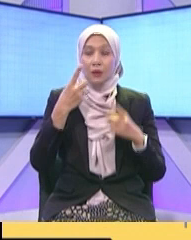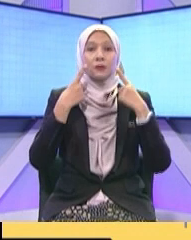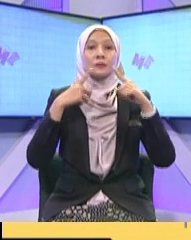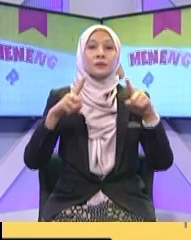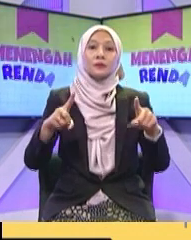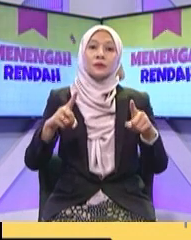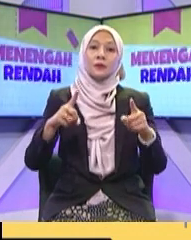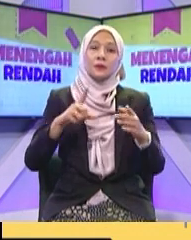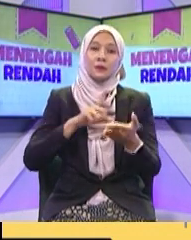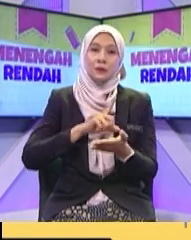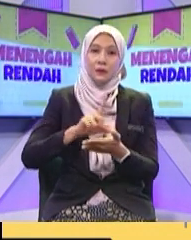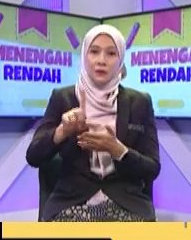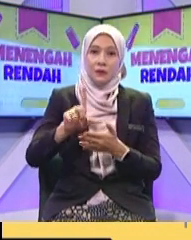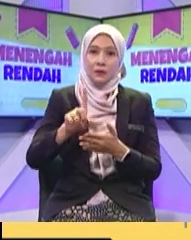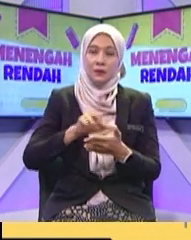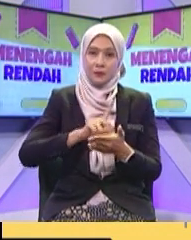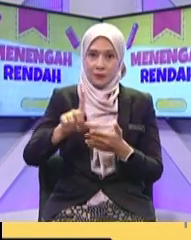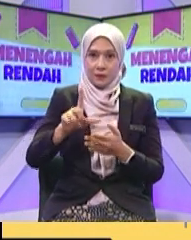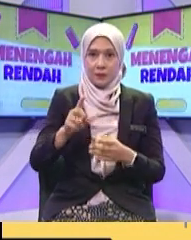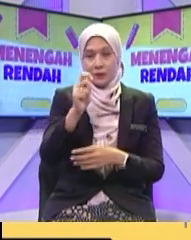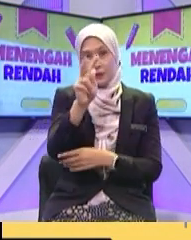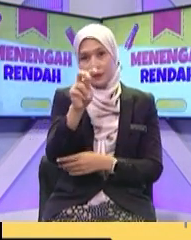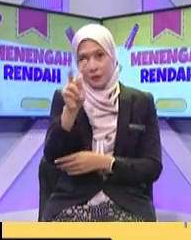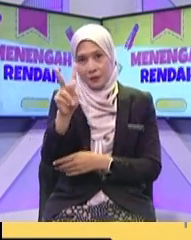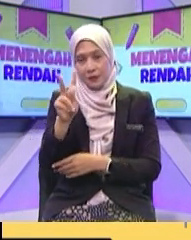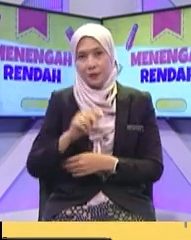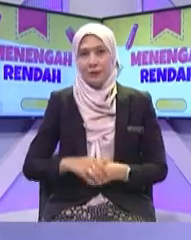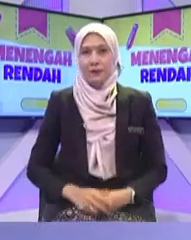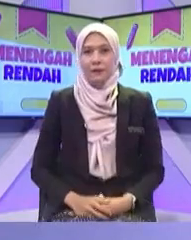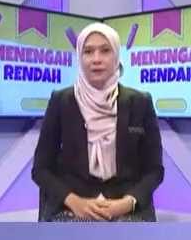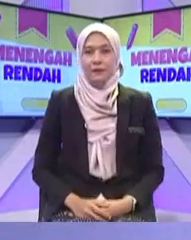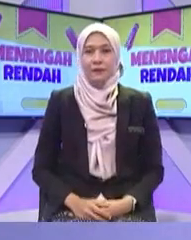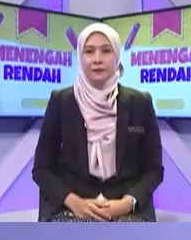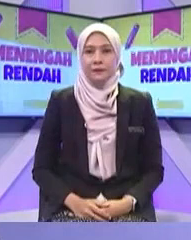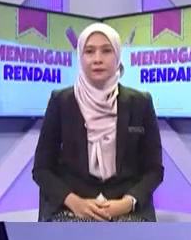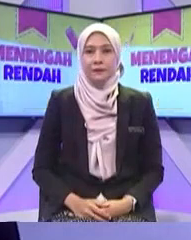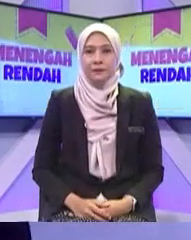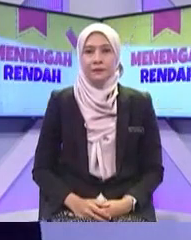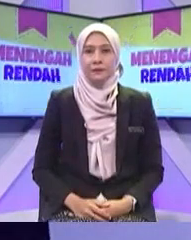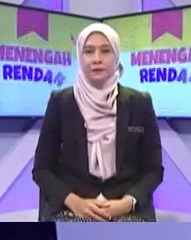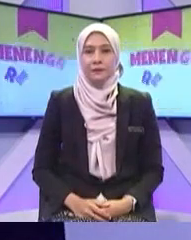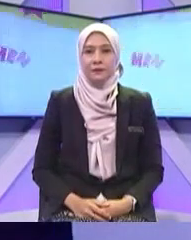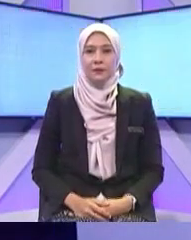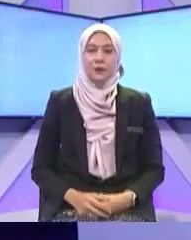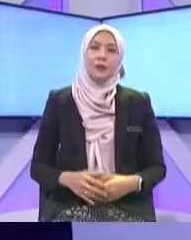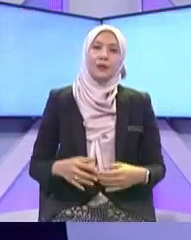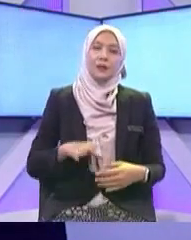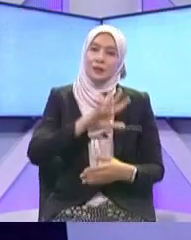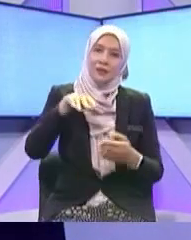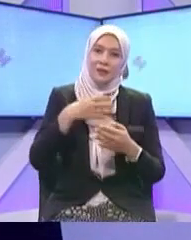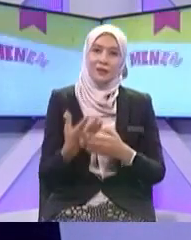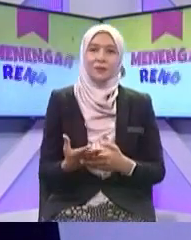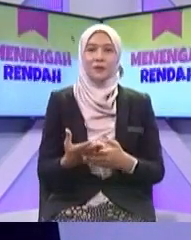Siaran secara langsung Di televisyen Yakinlah murid-murid rumah kan Ramai Peminat Sukan contohnya Satu sukan